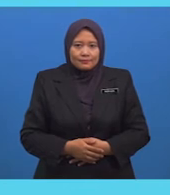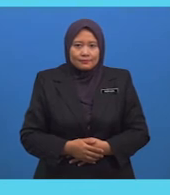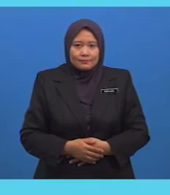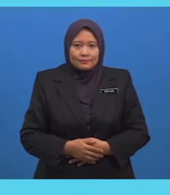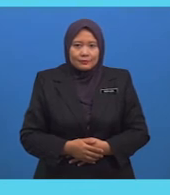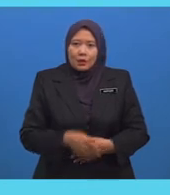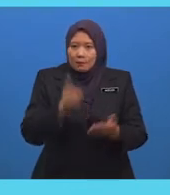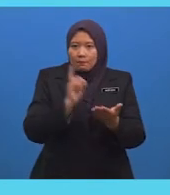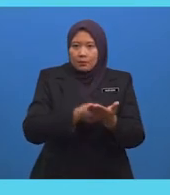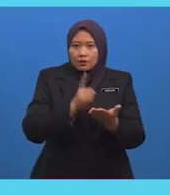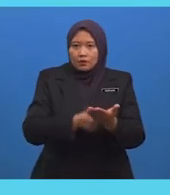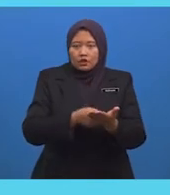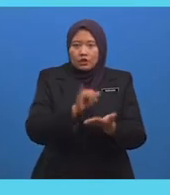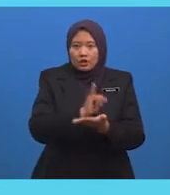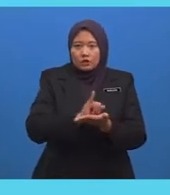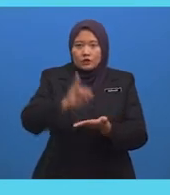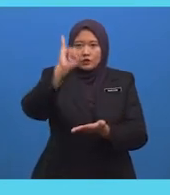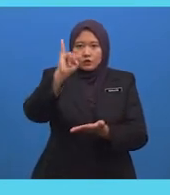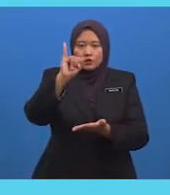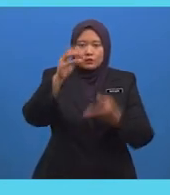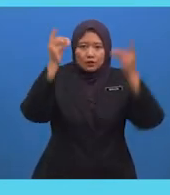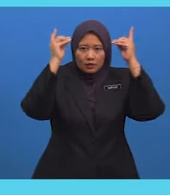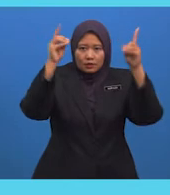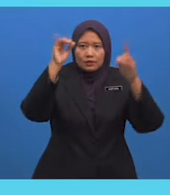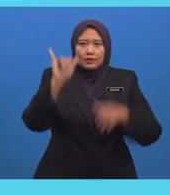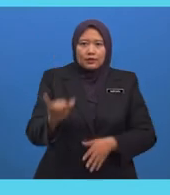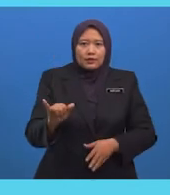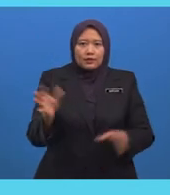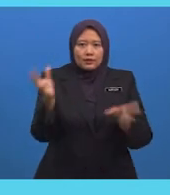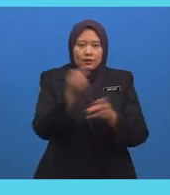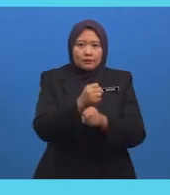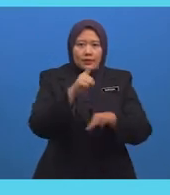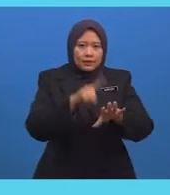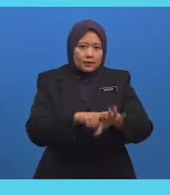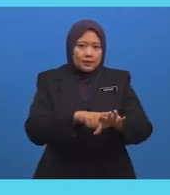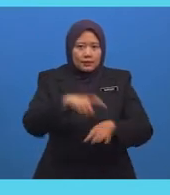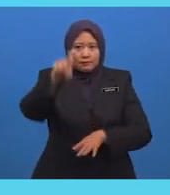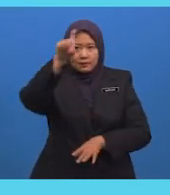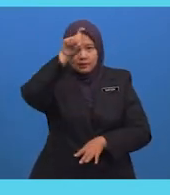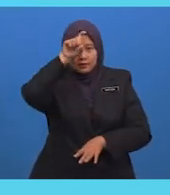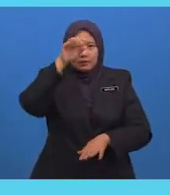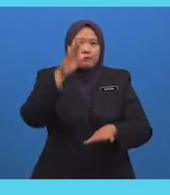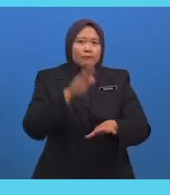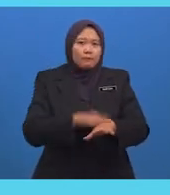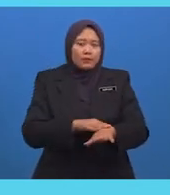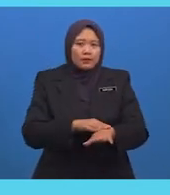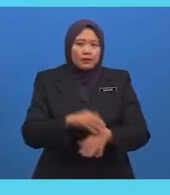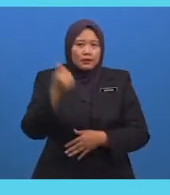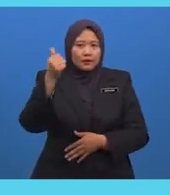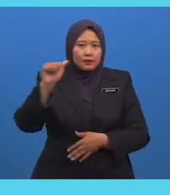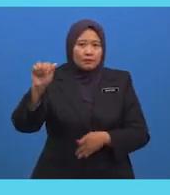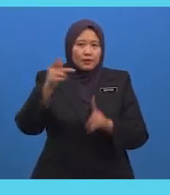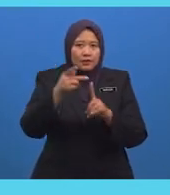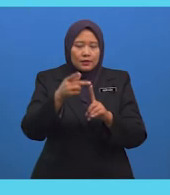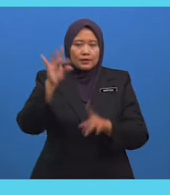Bincangkan Institusi Institusi Pendidikan Yang Terdapat Di Mesir Pada Abad